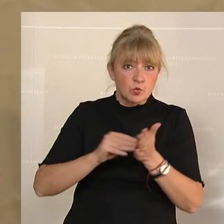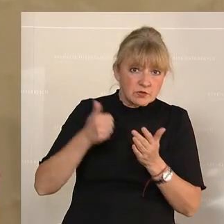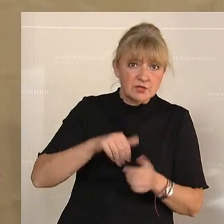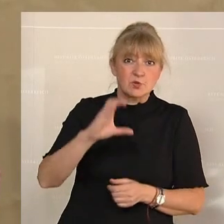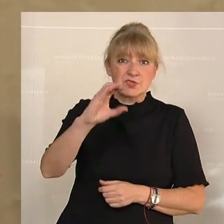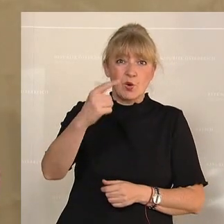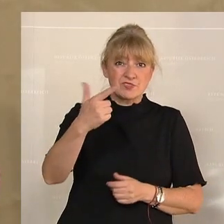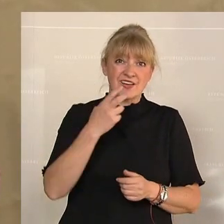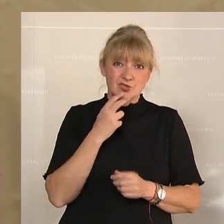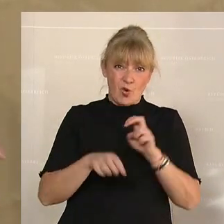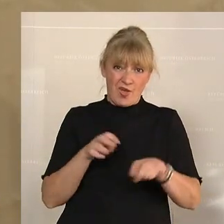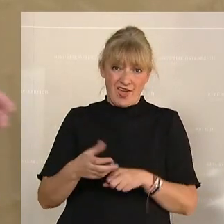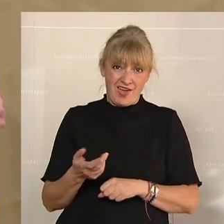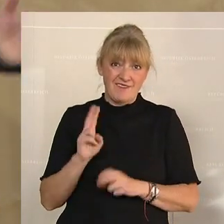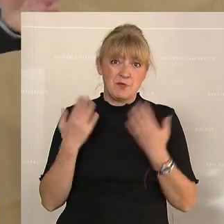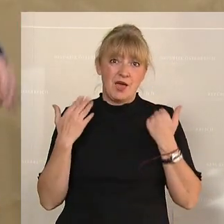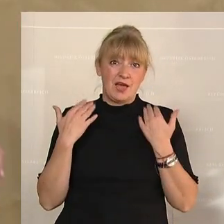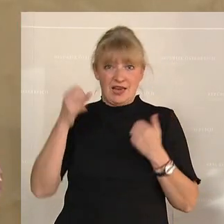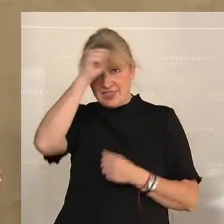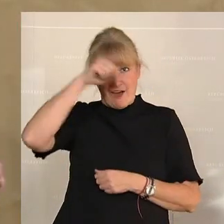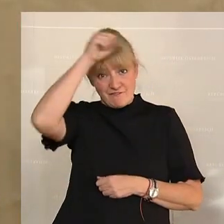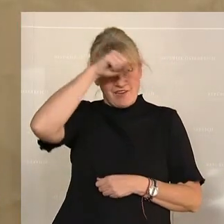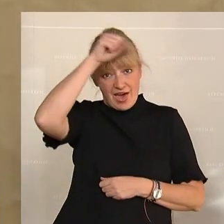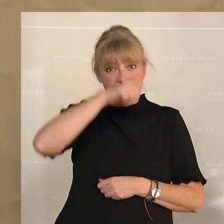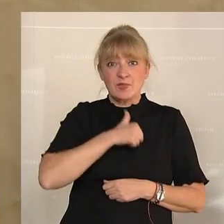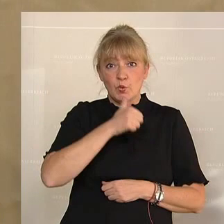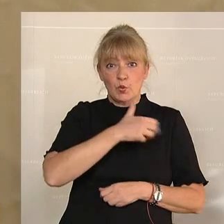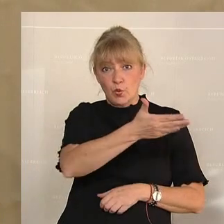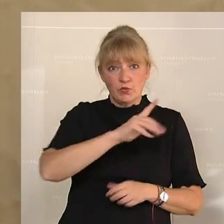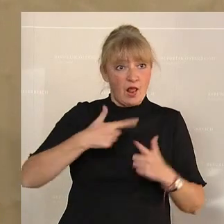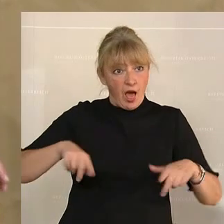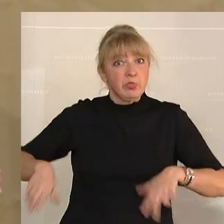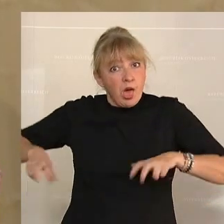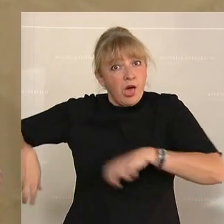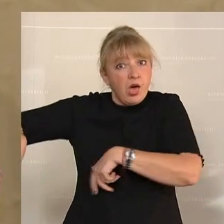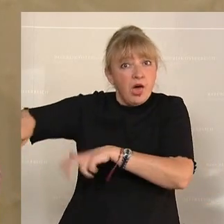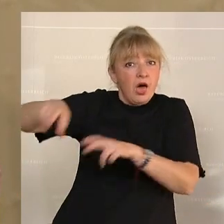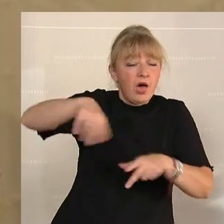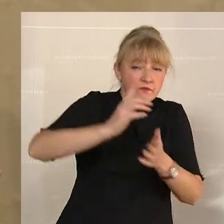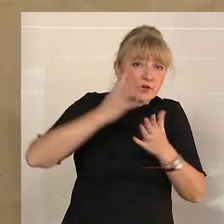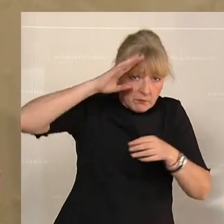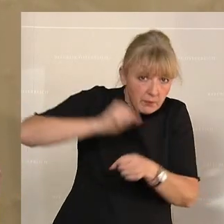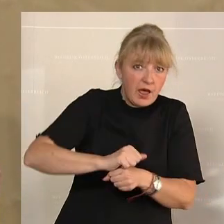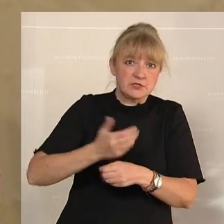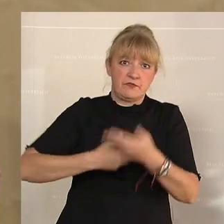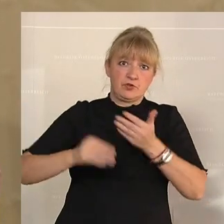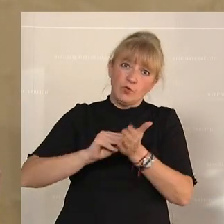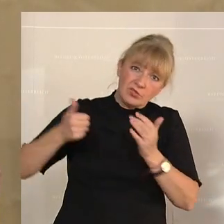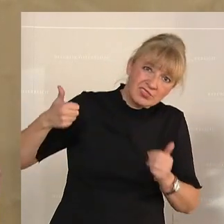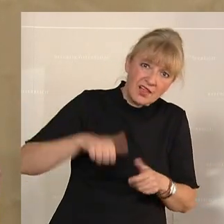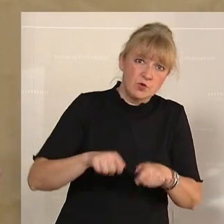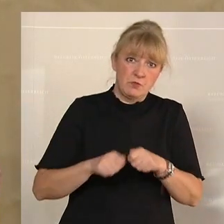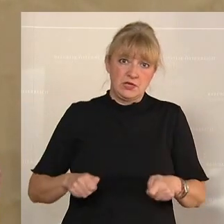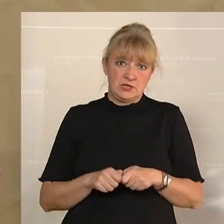CO2-Steuer, weil Sie mit einem Klimawandel von den grünen Getriebenen durchs Land laufen und belasten diese Wirtschaft noch zusätzlich mit Maßnahmen,